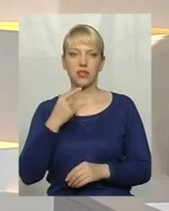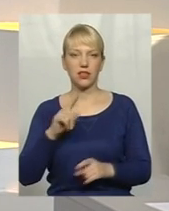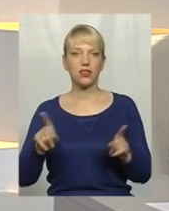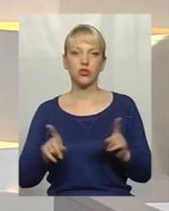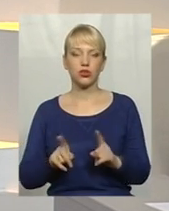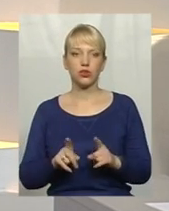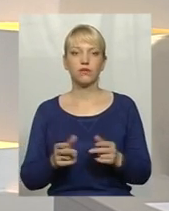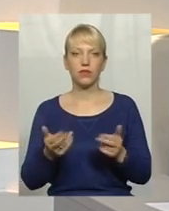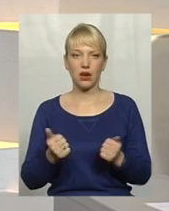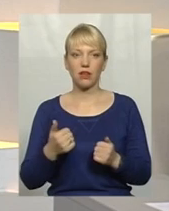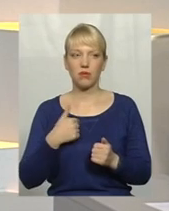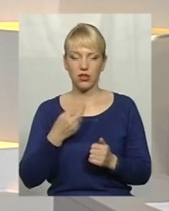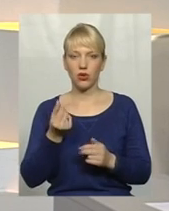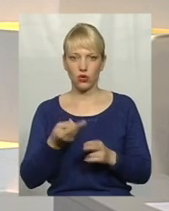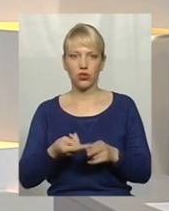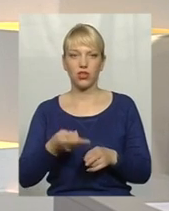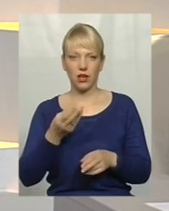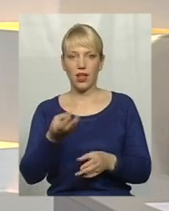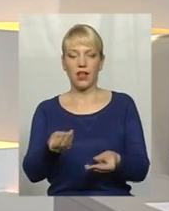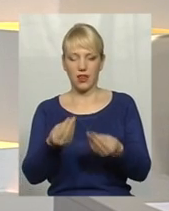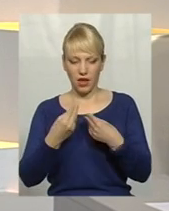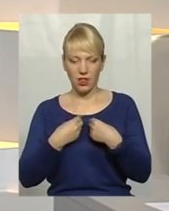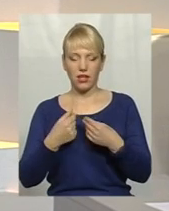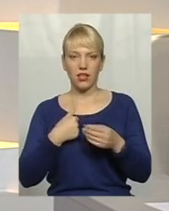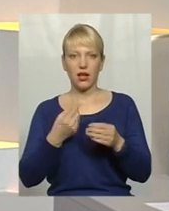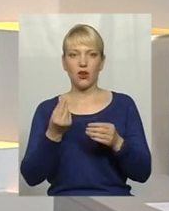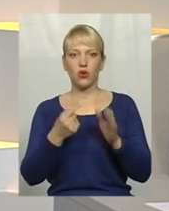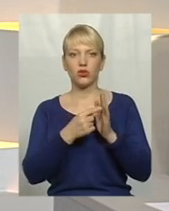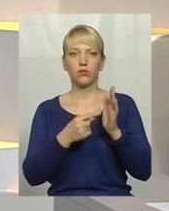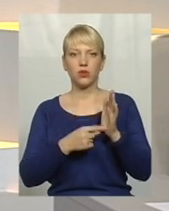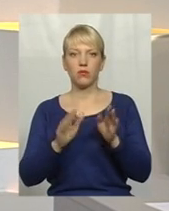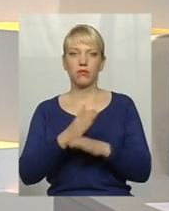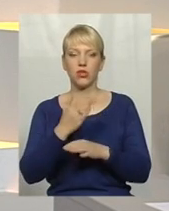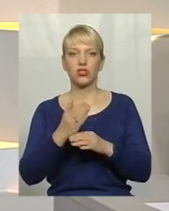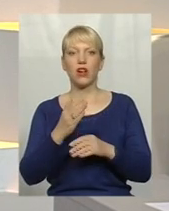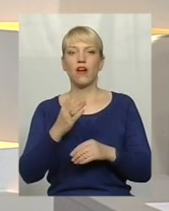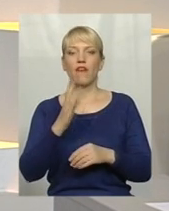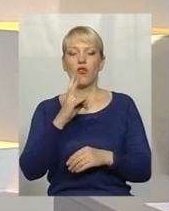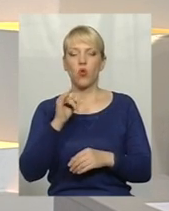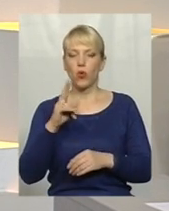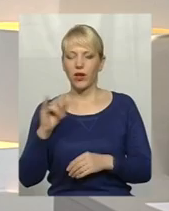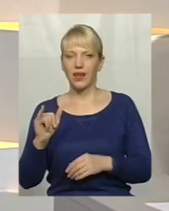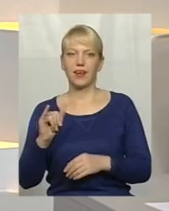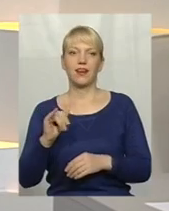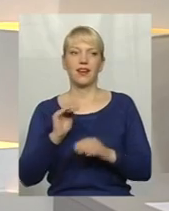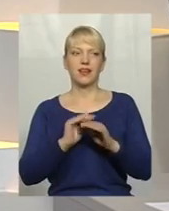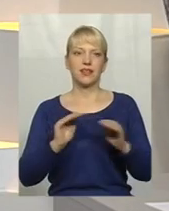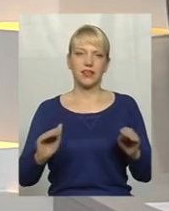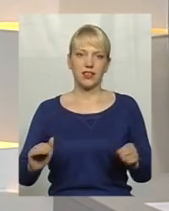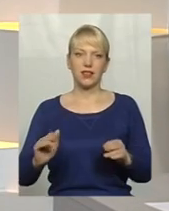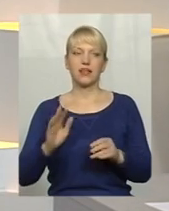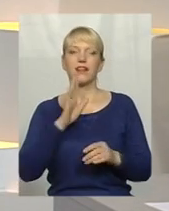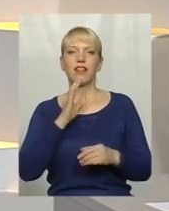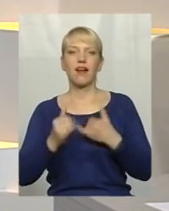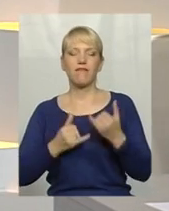так, мені гроші дали. Я їх розділила між внуками, дітьми, невісткою